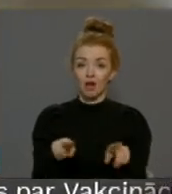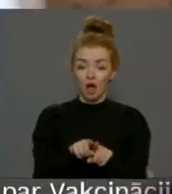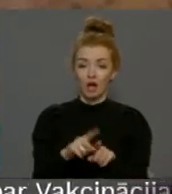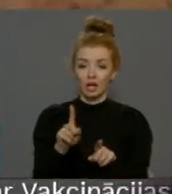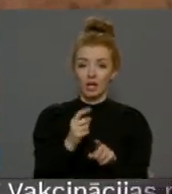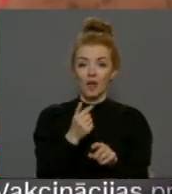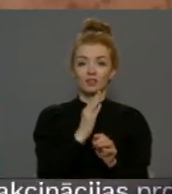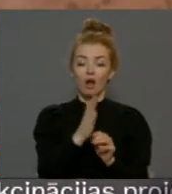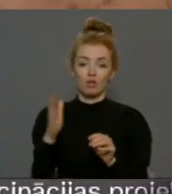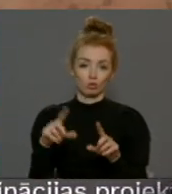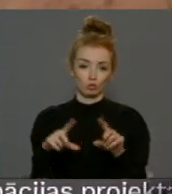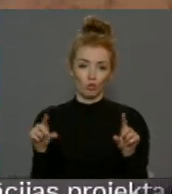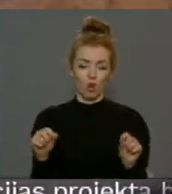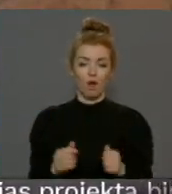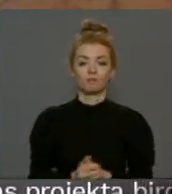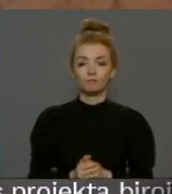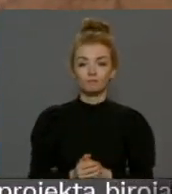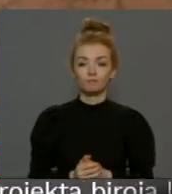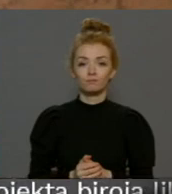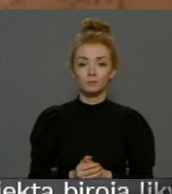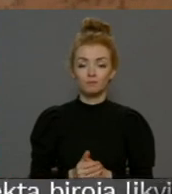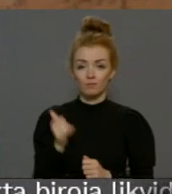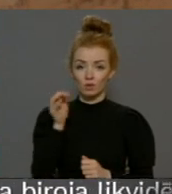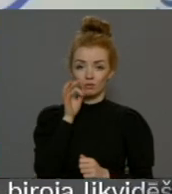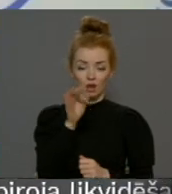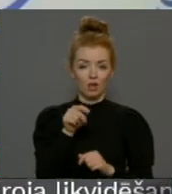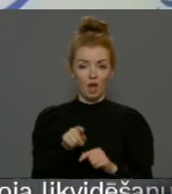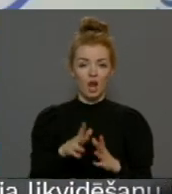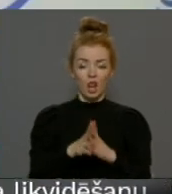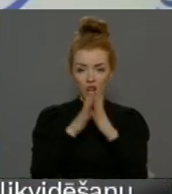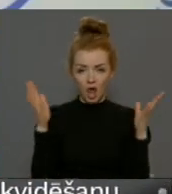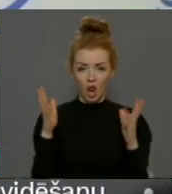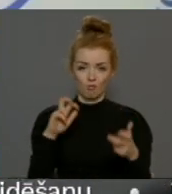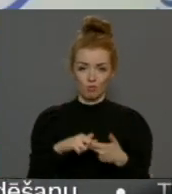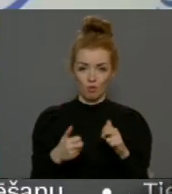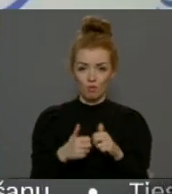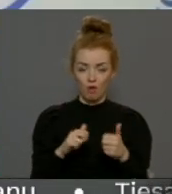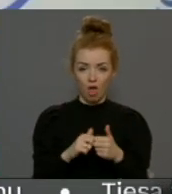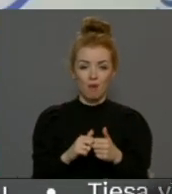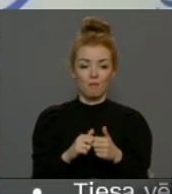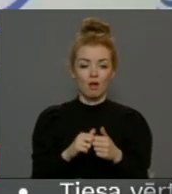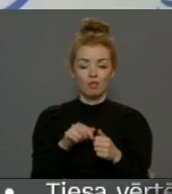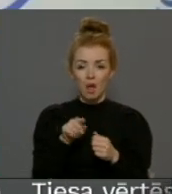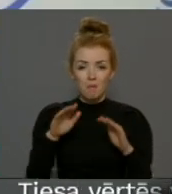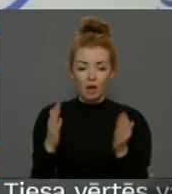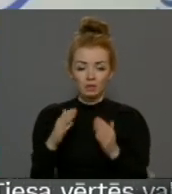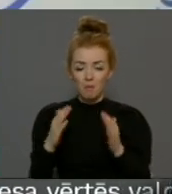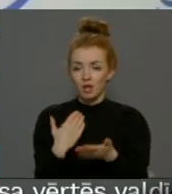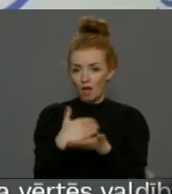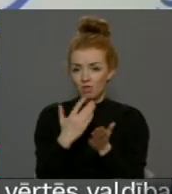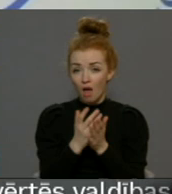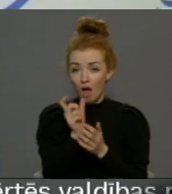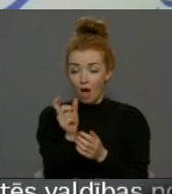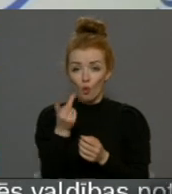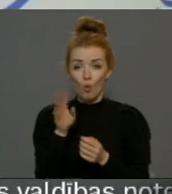ir teju katrā skolā. Tā problēma ir liela, tā ir tiešām aizberga maza daļiņa, kas šobrīd ir